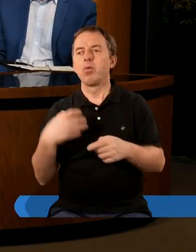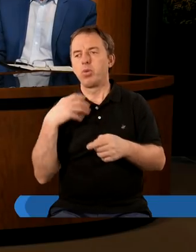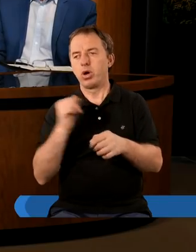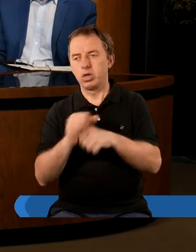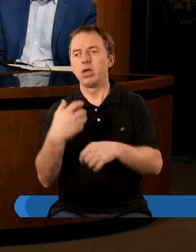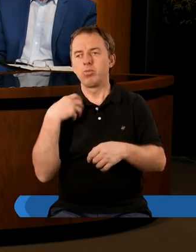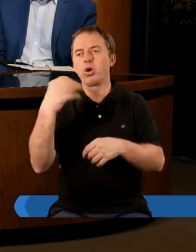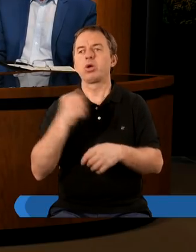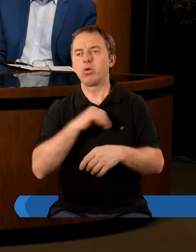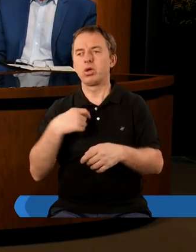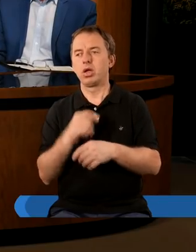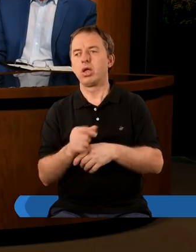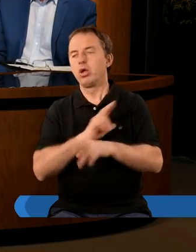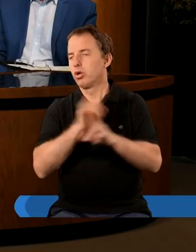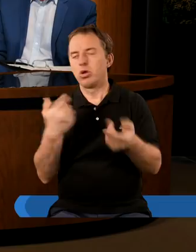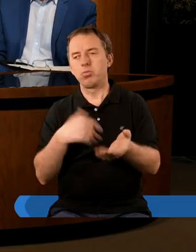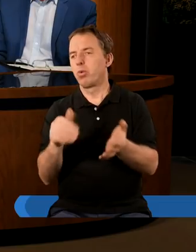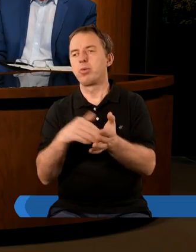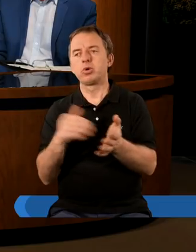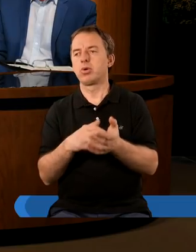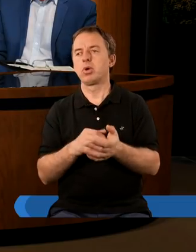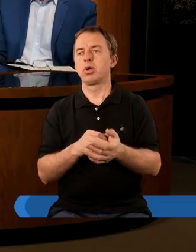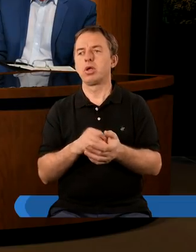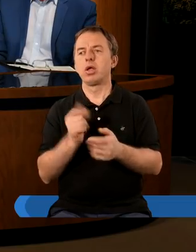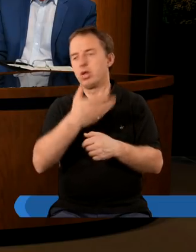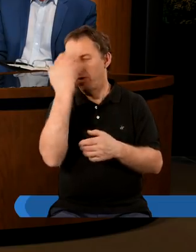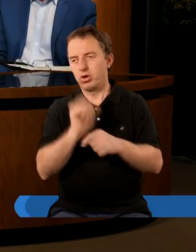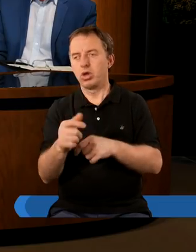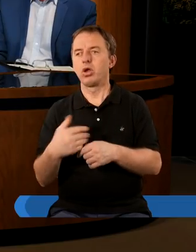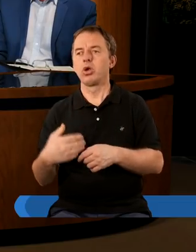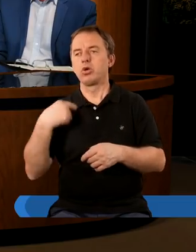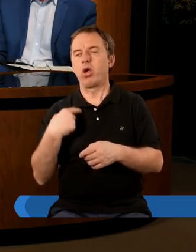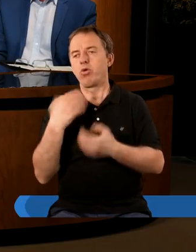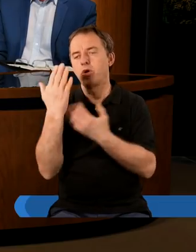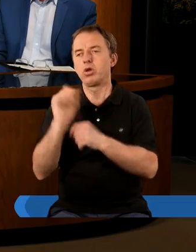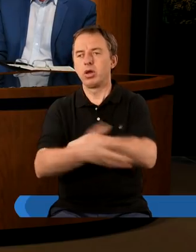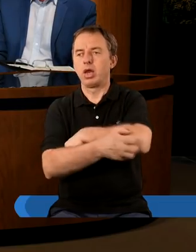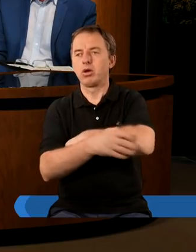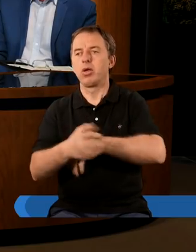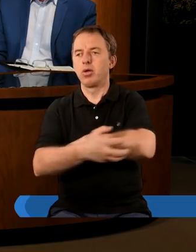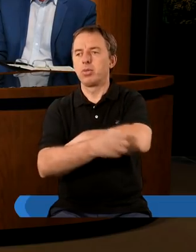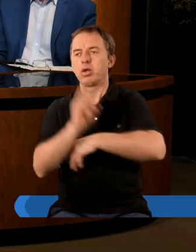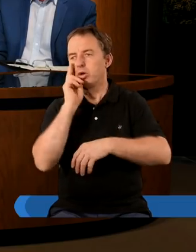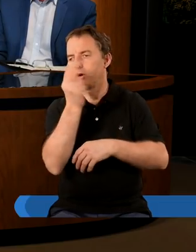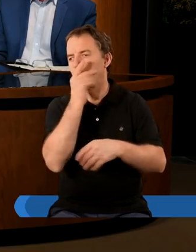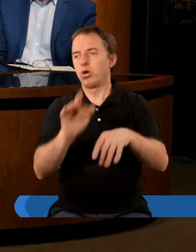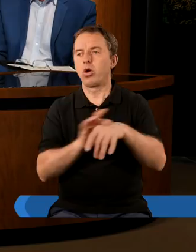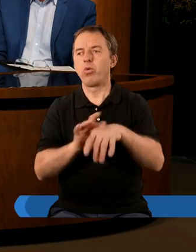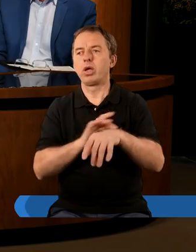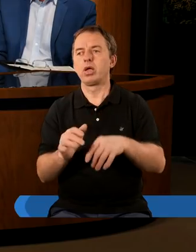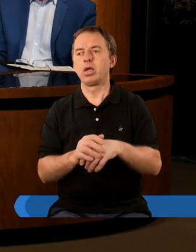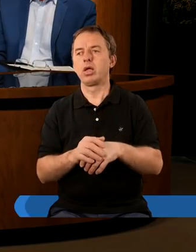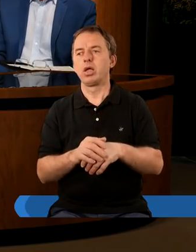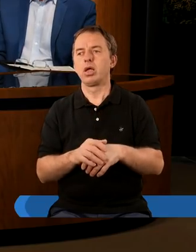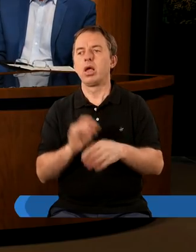bogaty jestem i zbogaciłem się niczego nie potrzebuję a nie wiesz żeś pożałowania godzien nędzasz biedak ślepy i